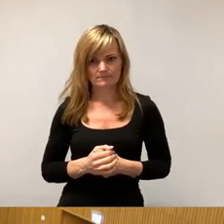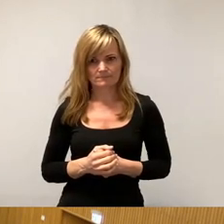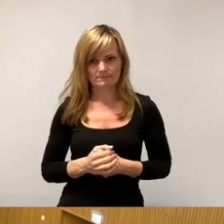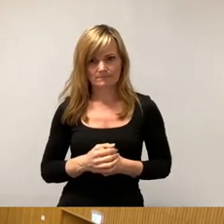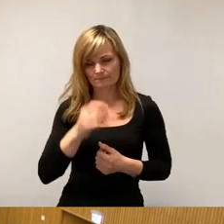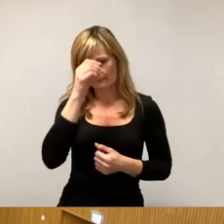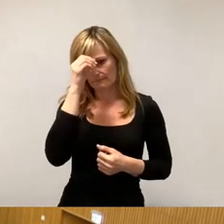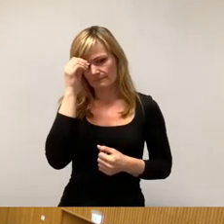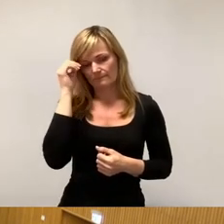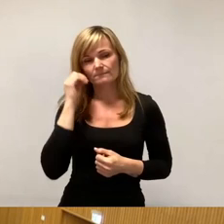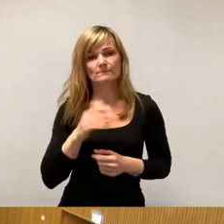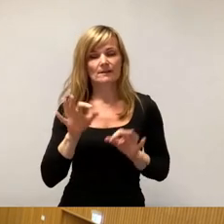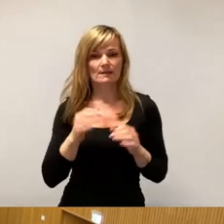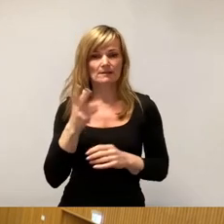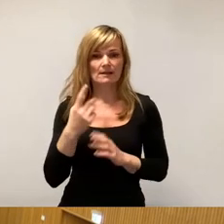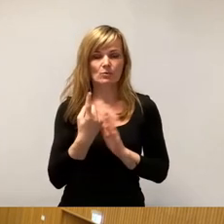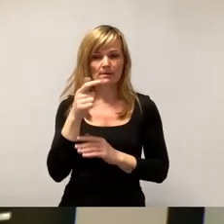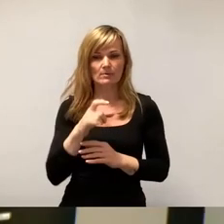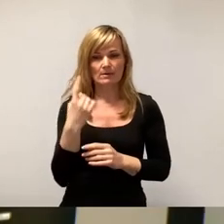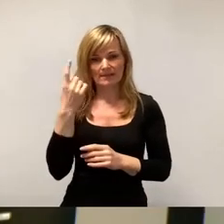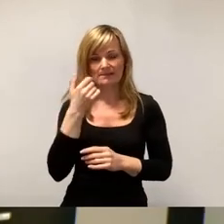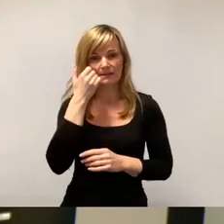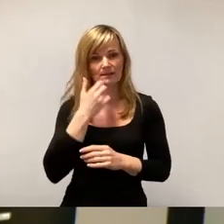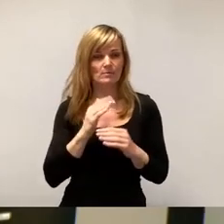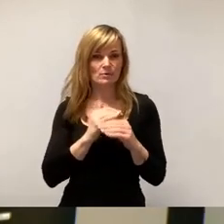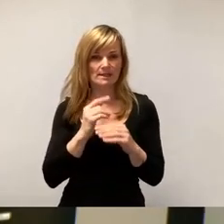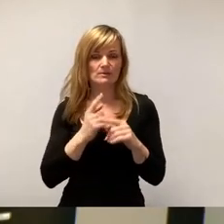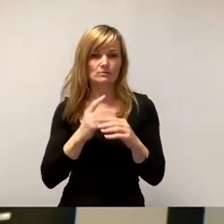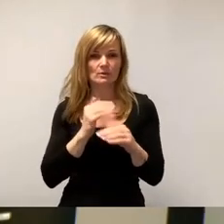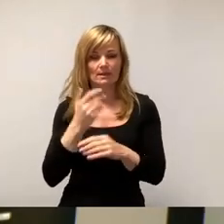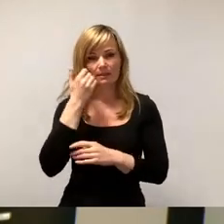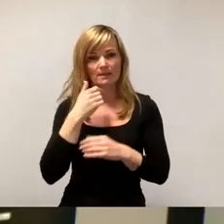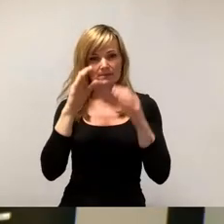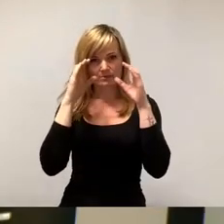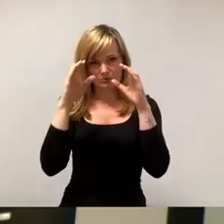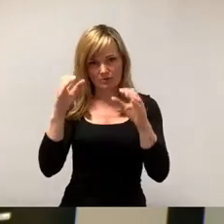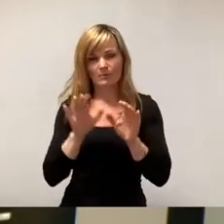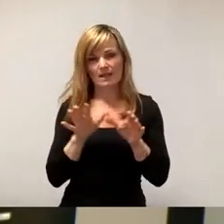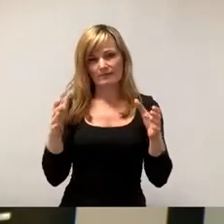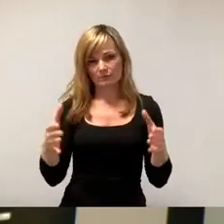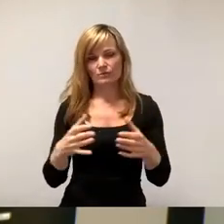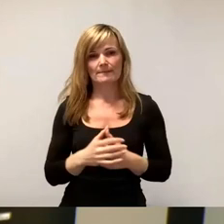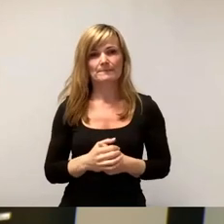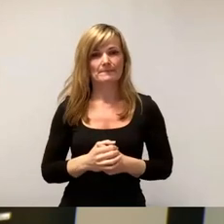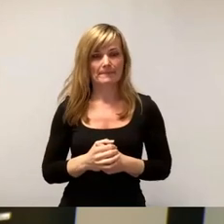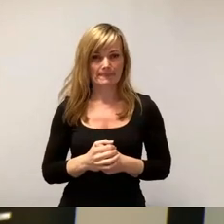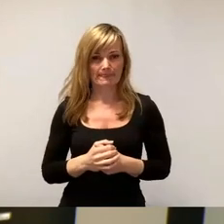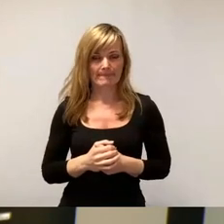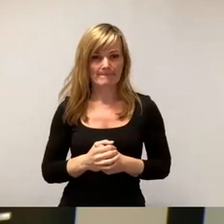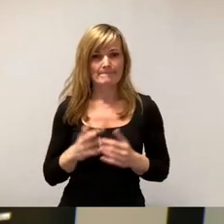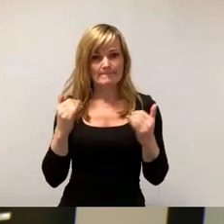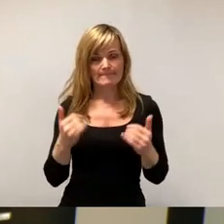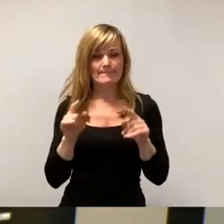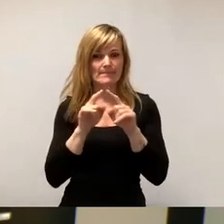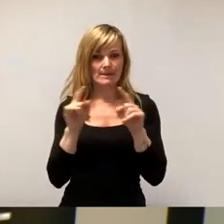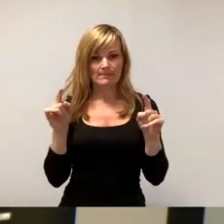Sehr geehrter Herr Oberbürgermeister, liebe Kolleginnen und Kollegen, liebe Zuschauer am Livestream. Ja, es geht diesmal um